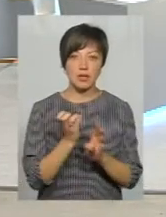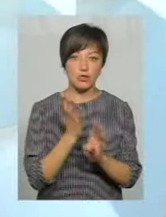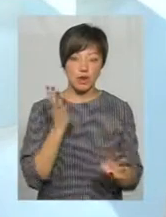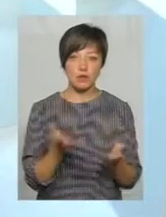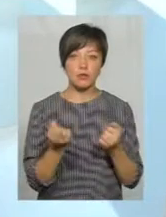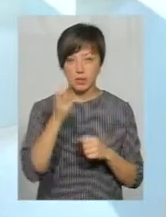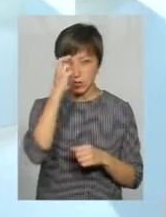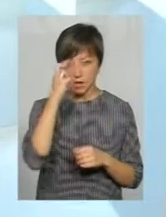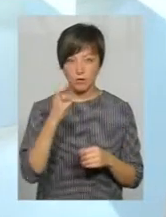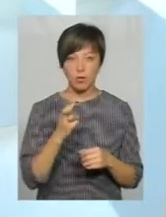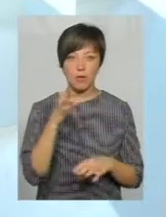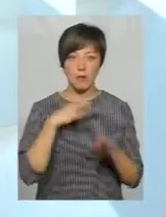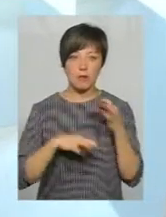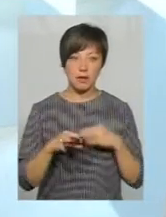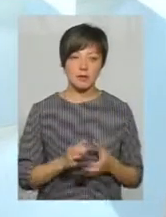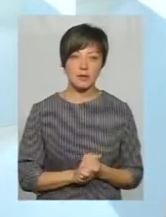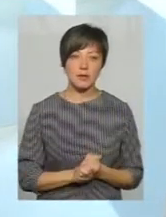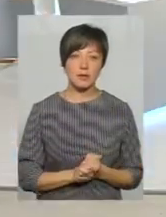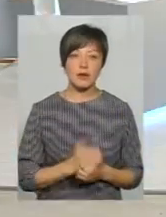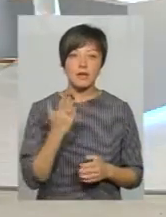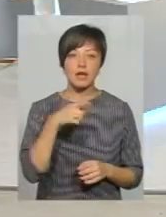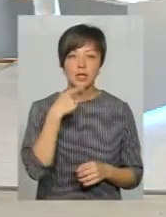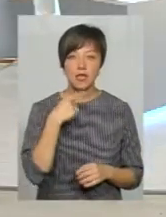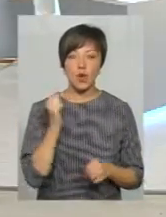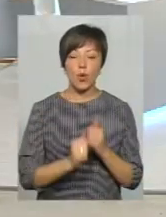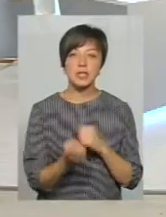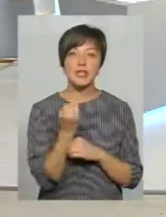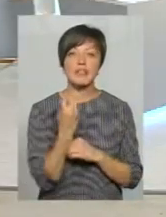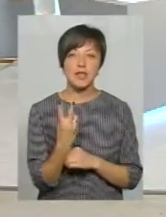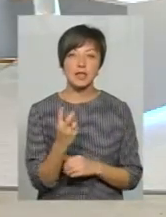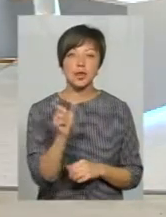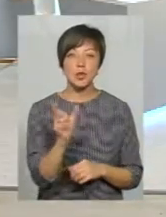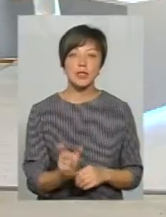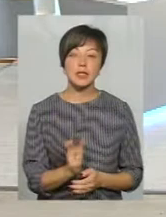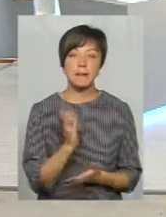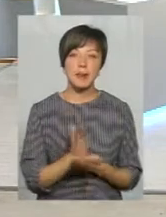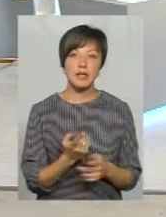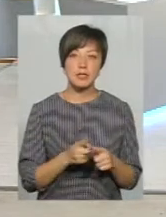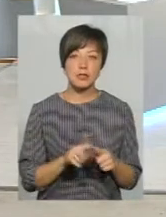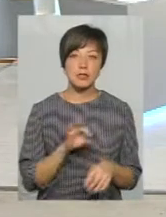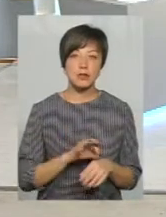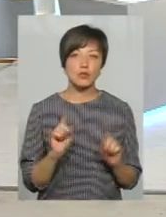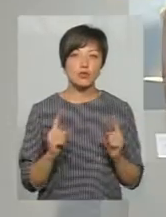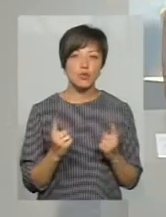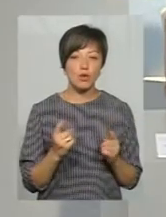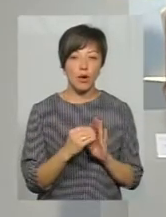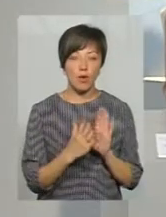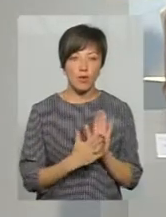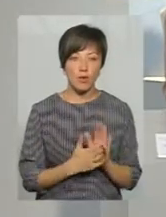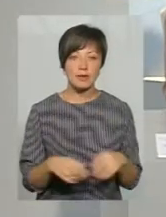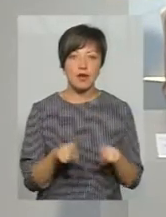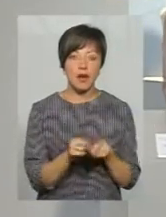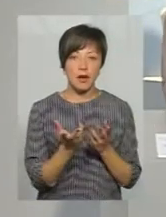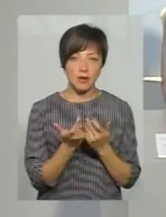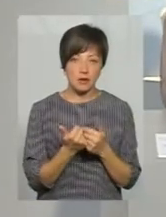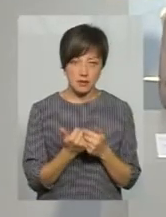отримання державного препарату. Але Ви казали, що кожна 12-та людина має це захворювання. Чому тоді на обліку саме така